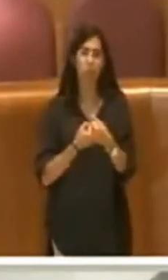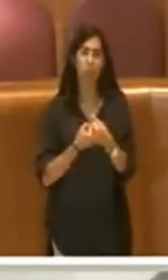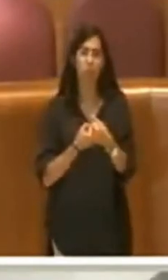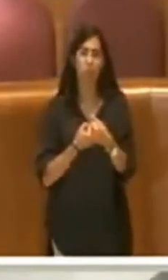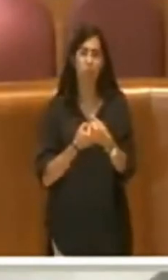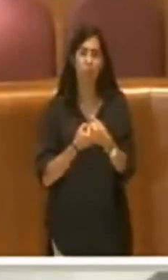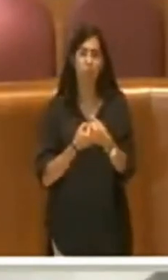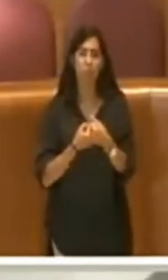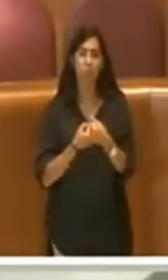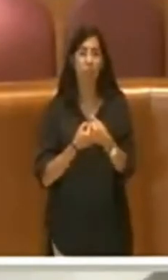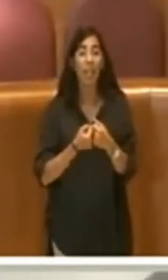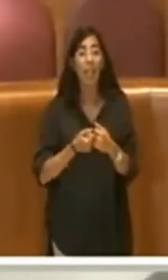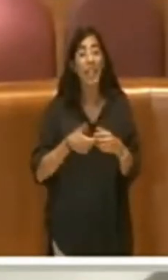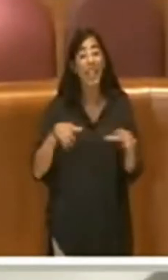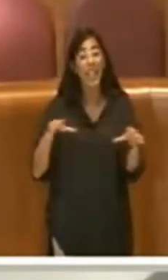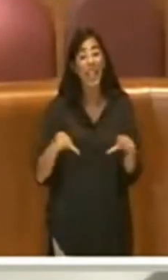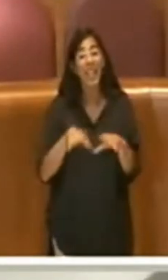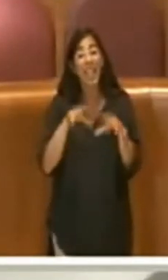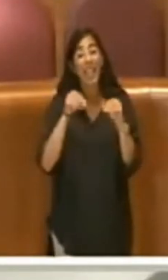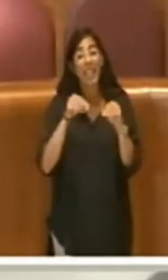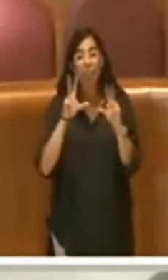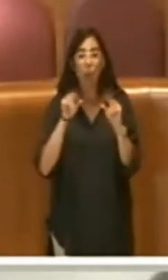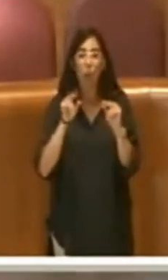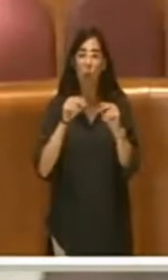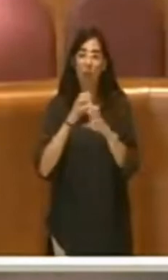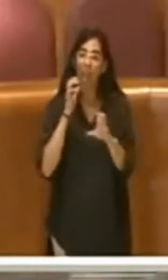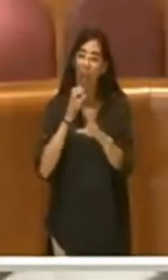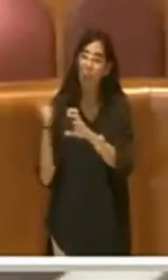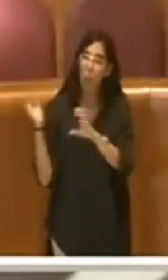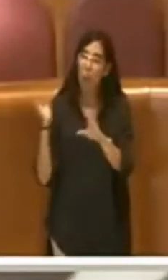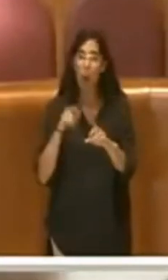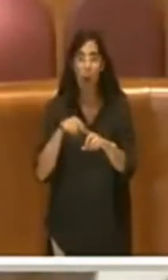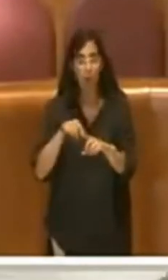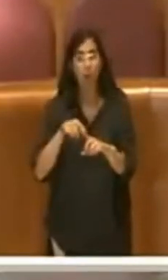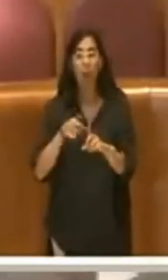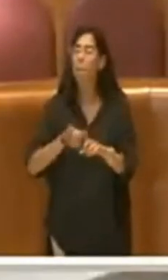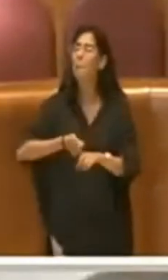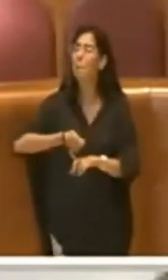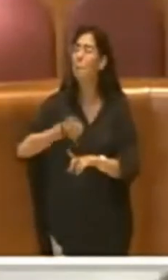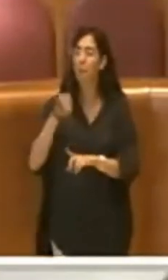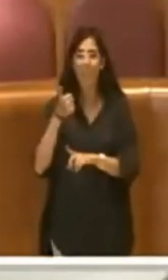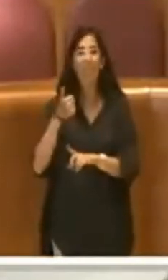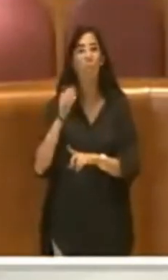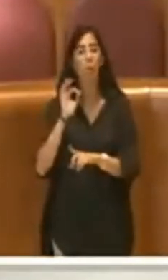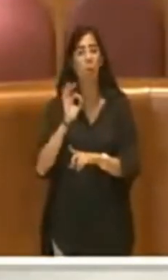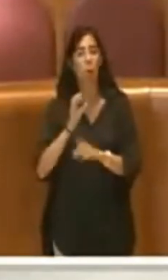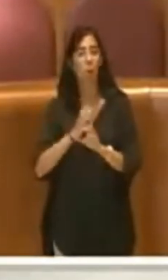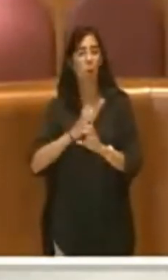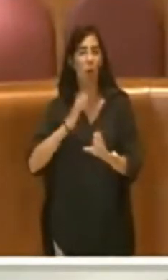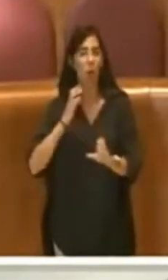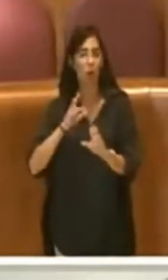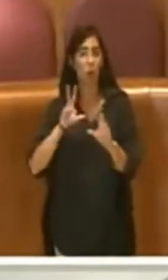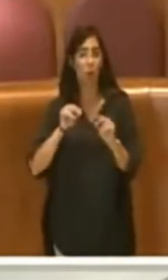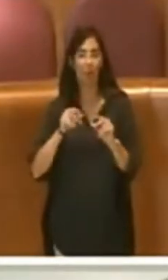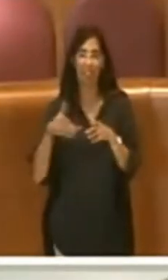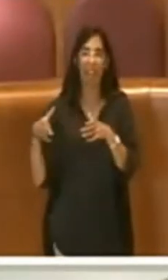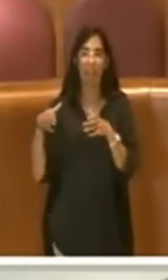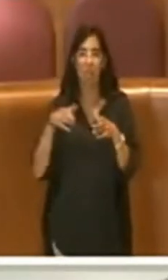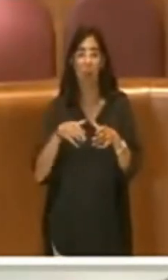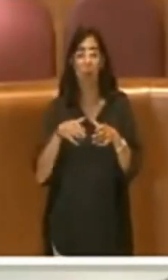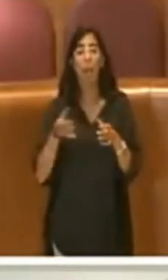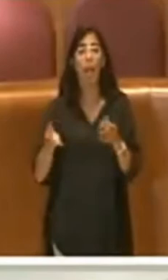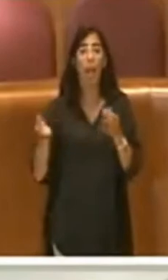primi autobus, io lo vorrei ricordare, primi nuovi autobus, anzi il primo nuovo autobus proprio come campione, è arrivato ad agosto